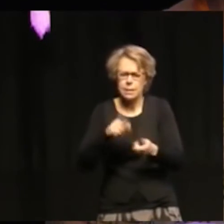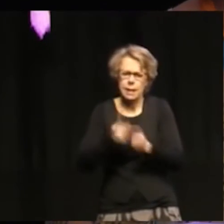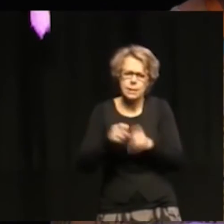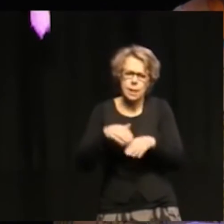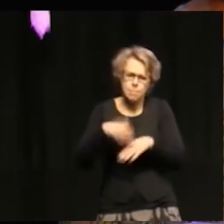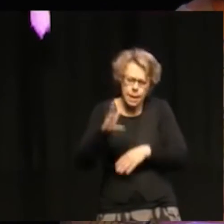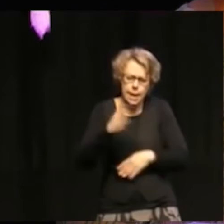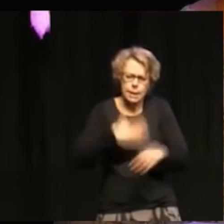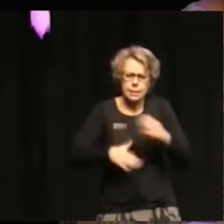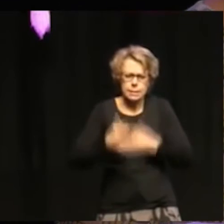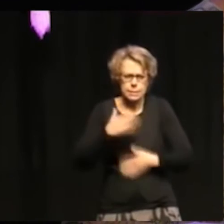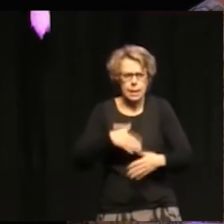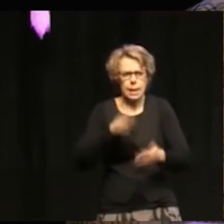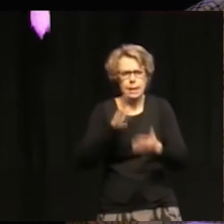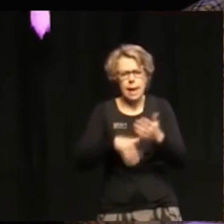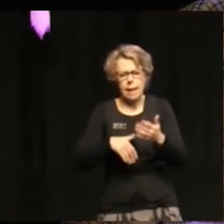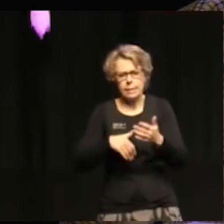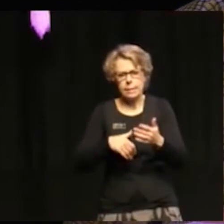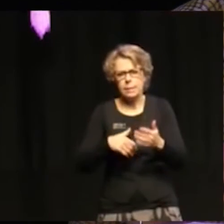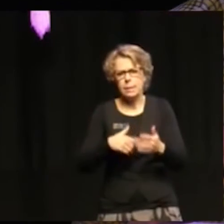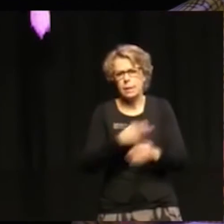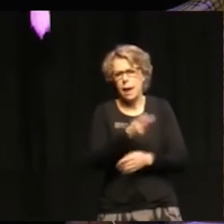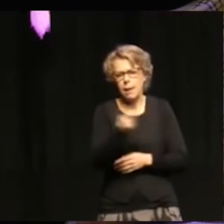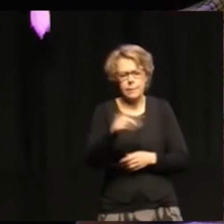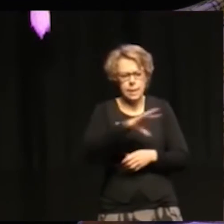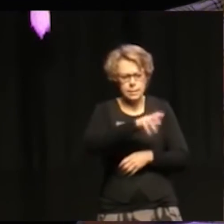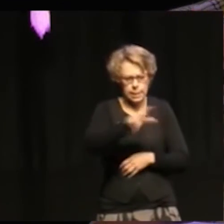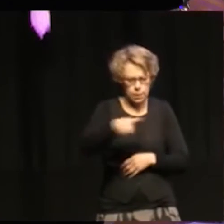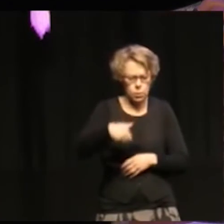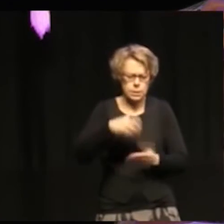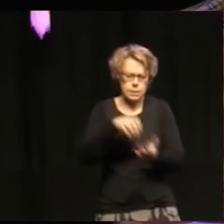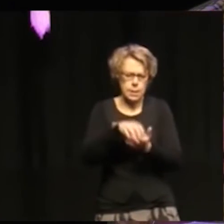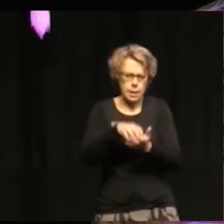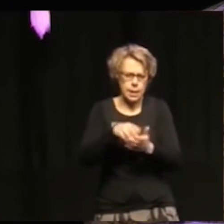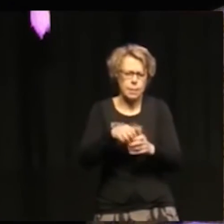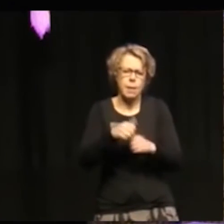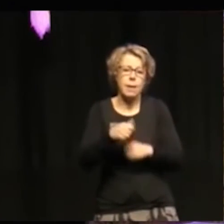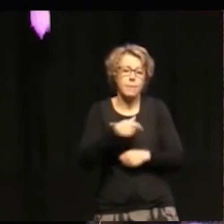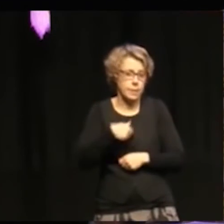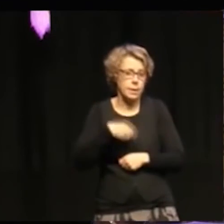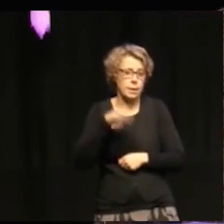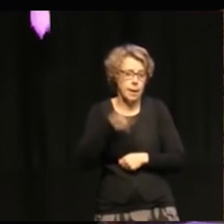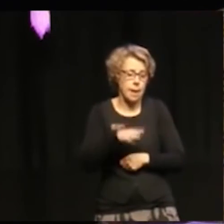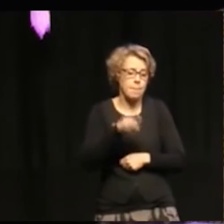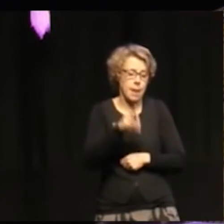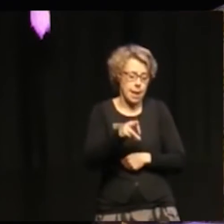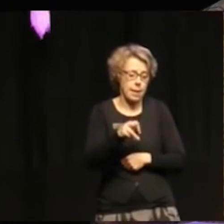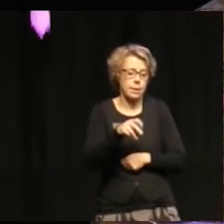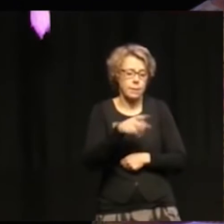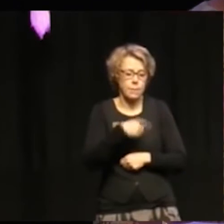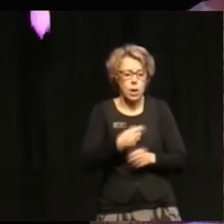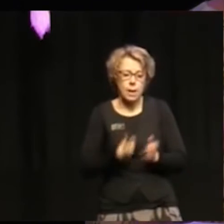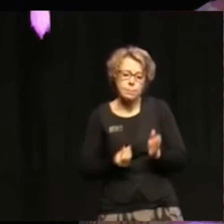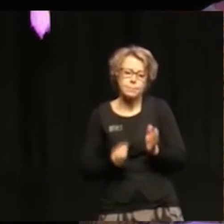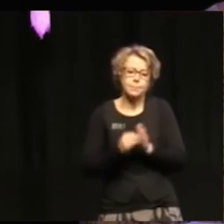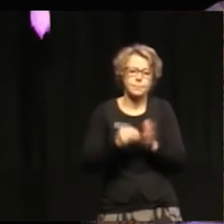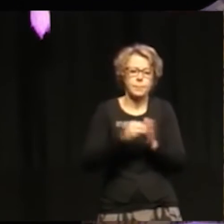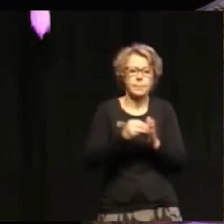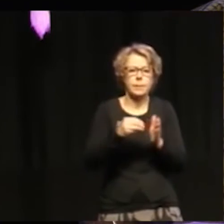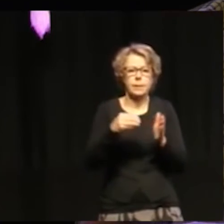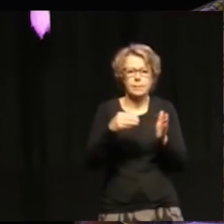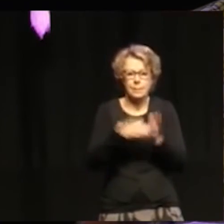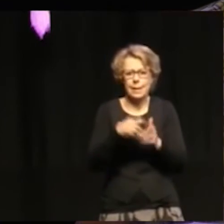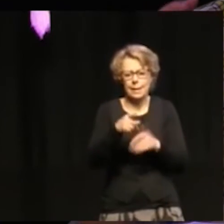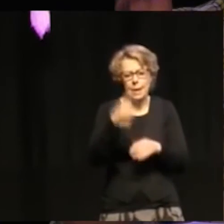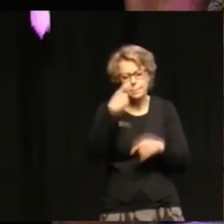än många andra sectas av society. men hur human rights kan egentligen add to that domestication